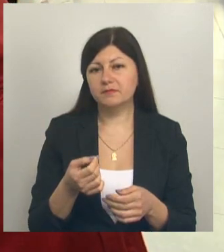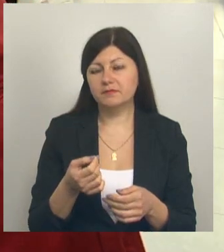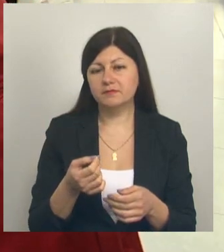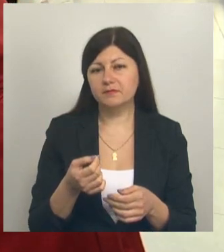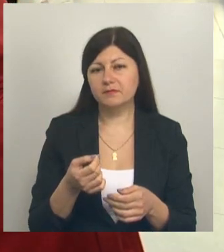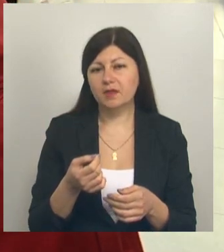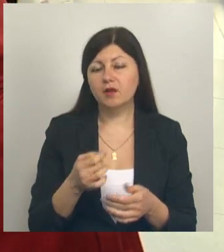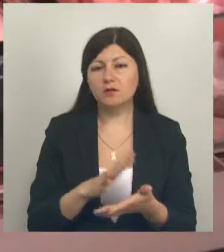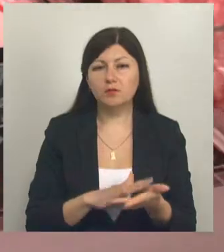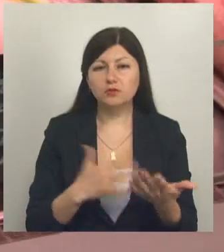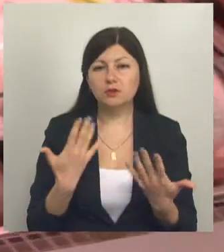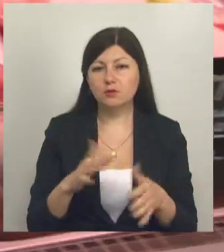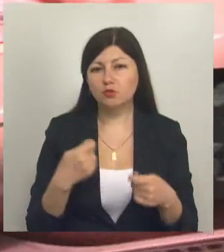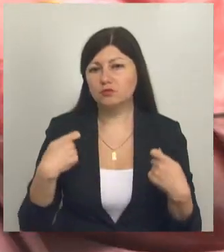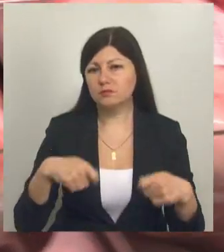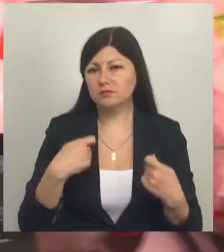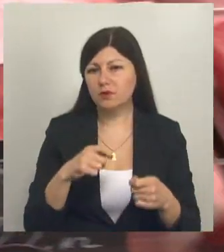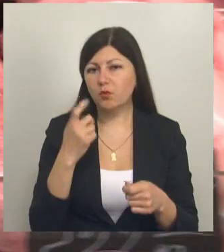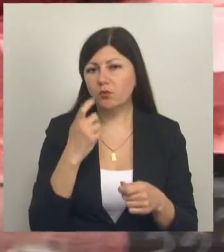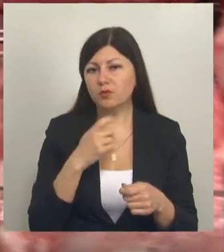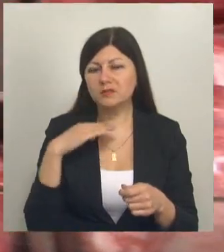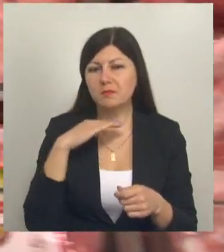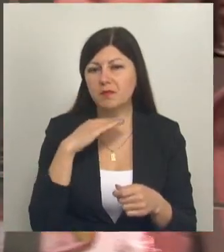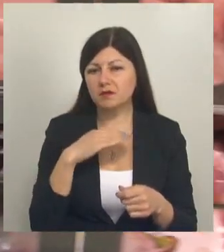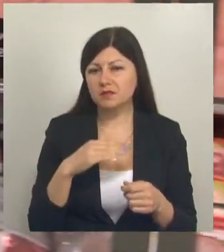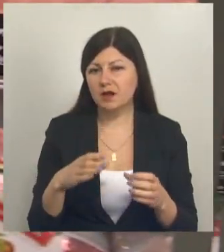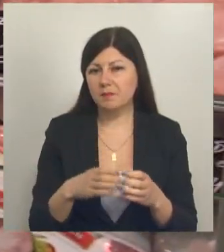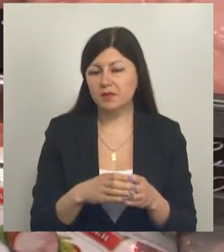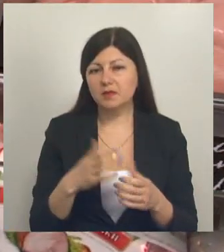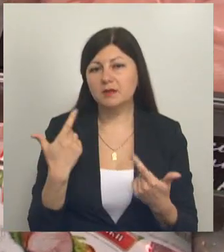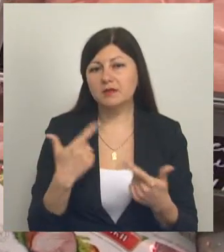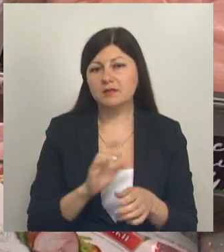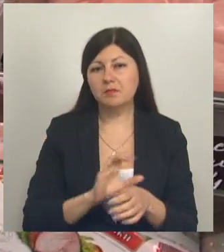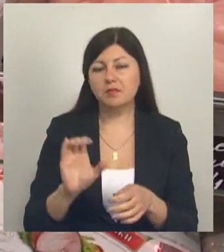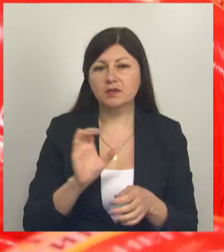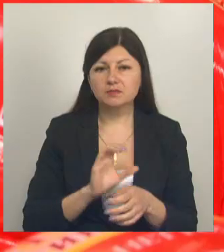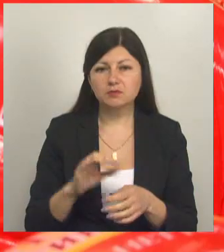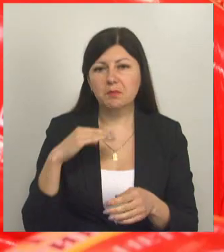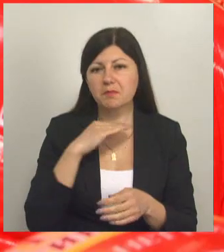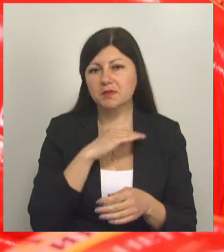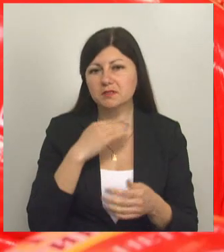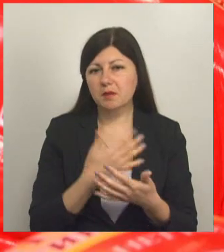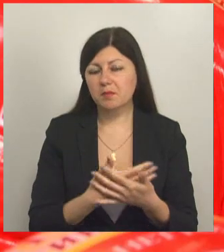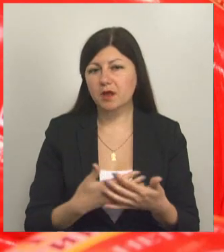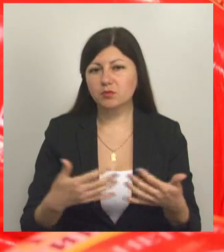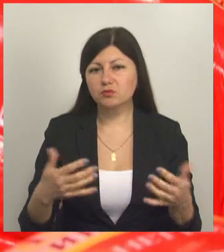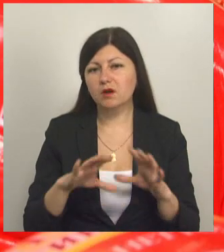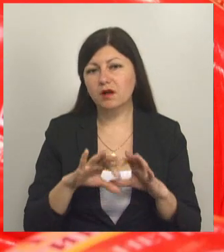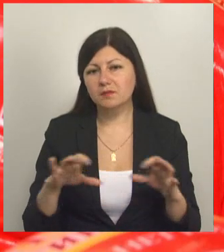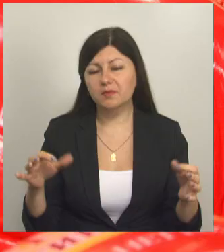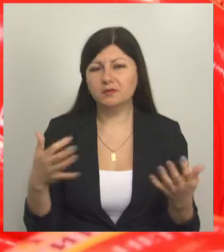После этого всё это попадает на Губкинский мясокомбинат, где производится мясная продукция, колбасы,